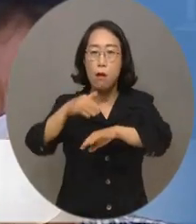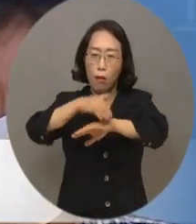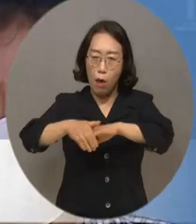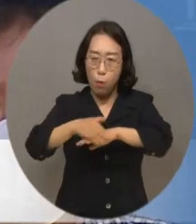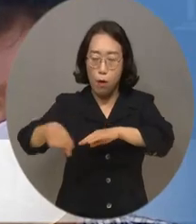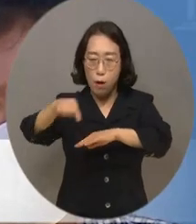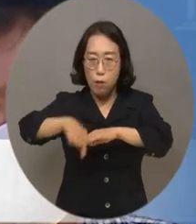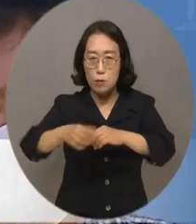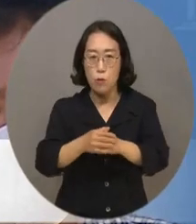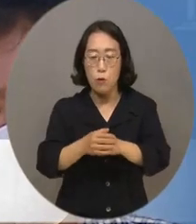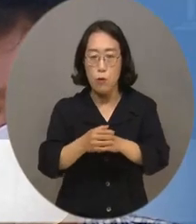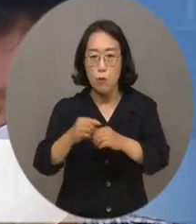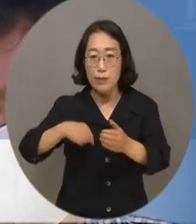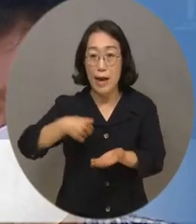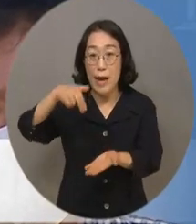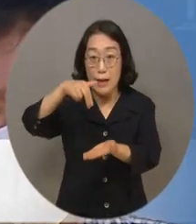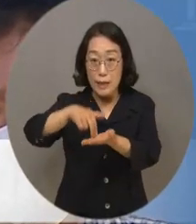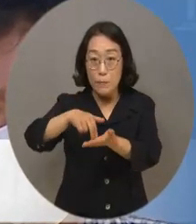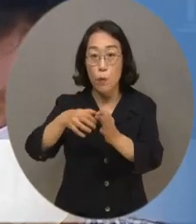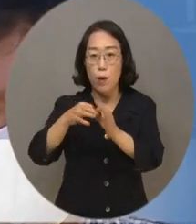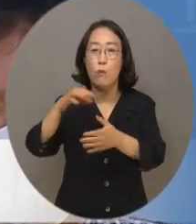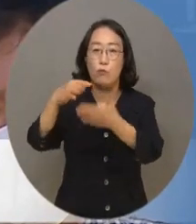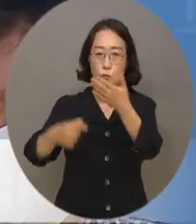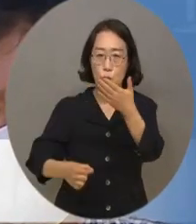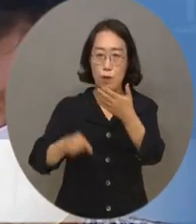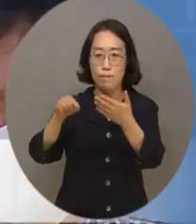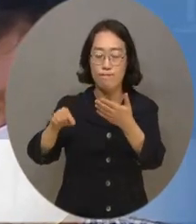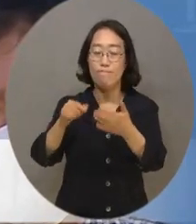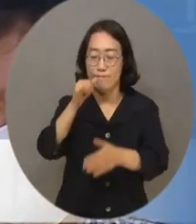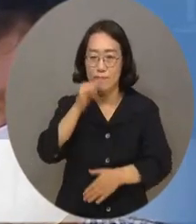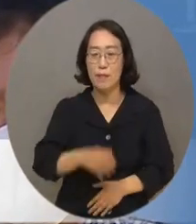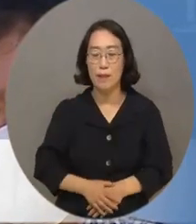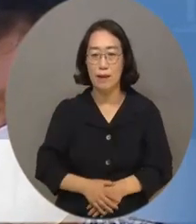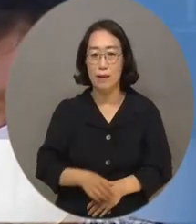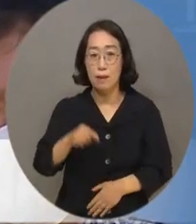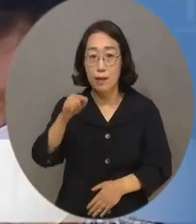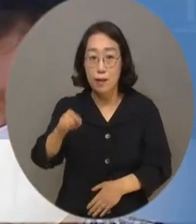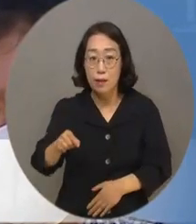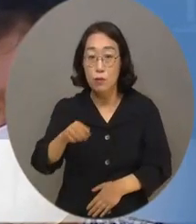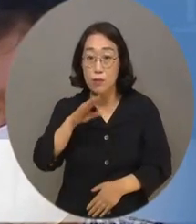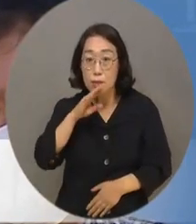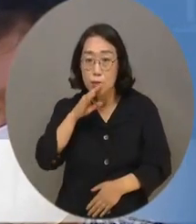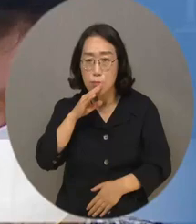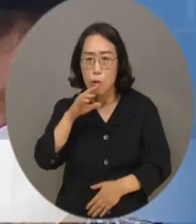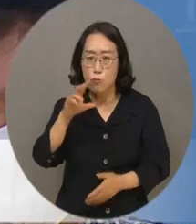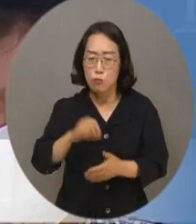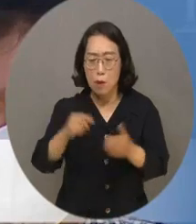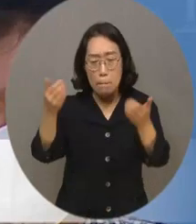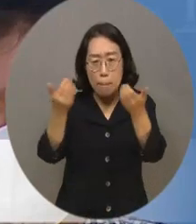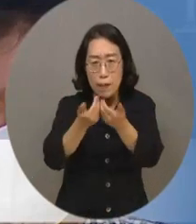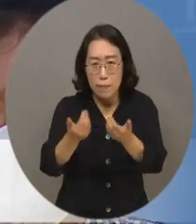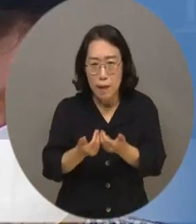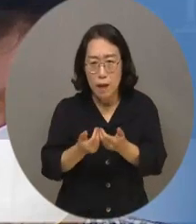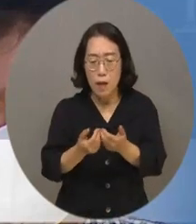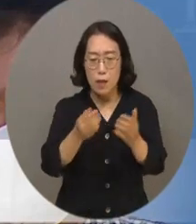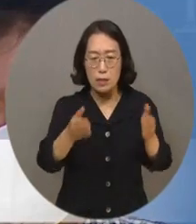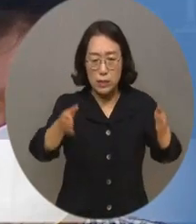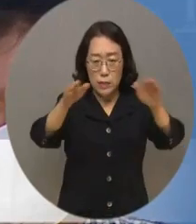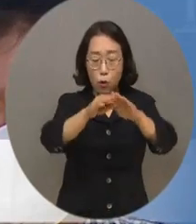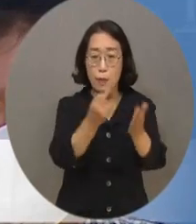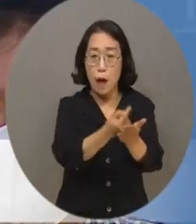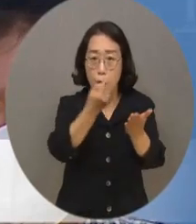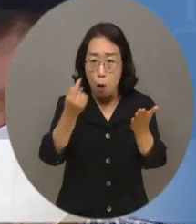장애인 자의 프로그램이 연장선에 있습니다. 이분 프로그램은 현재도 갈등 중인 탈시설 논리와